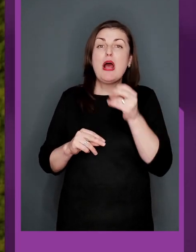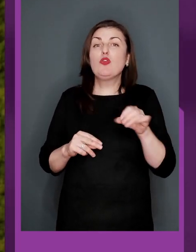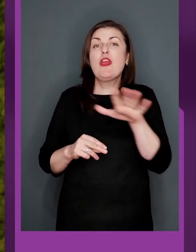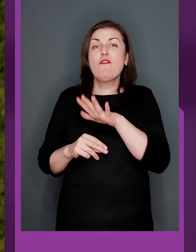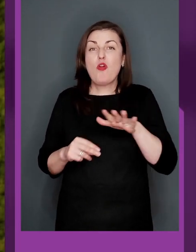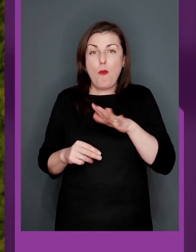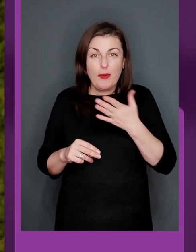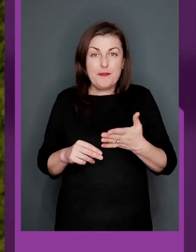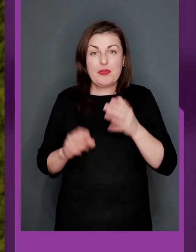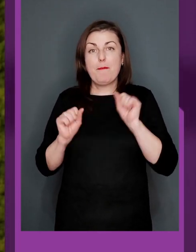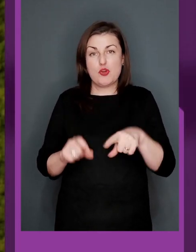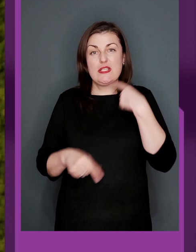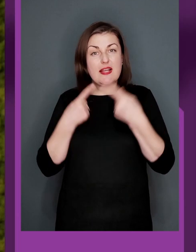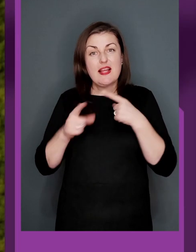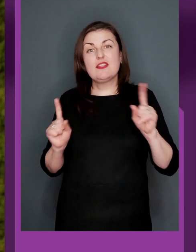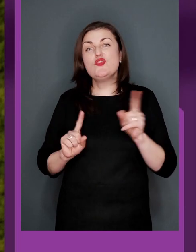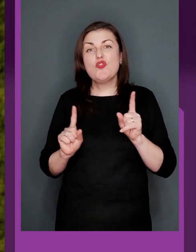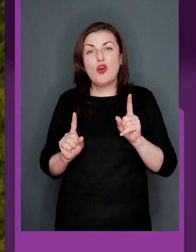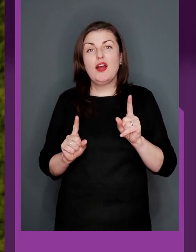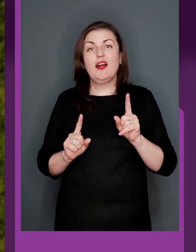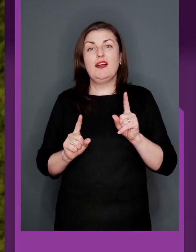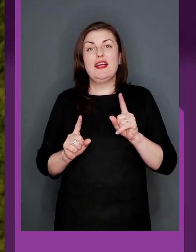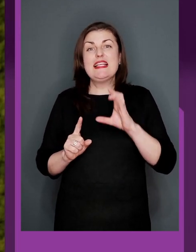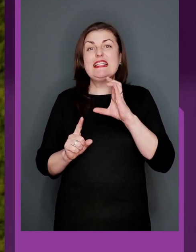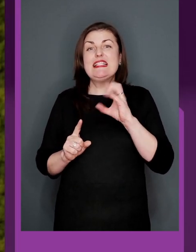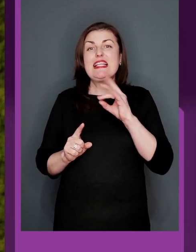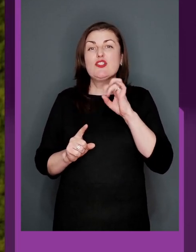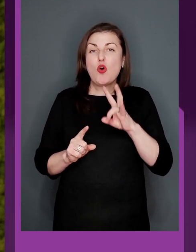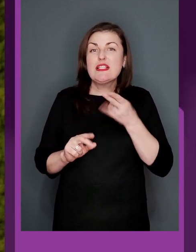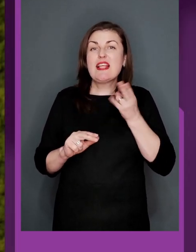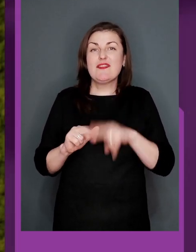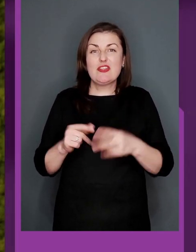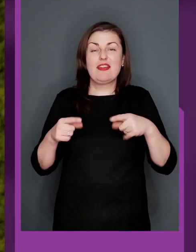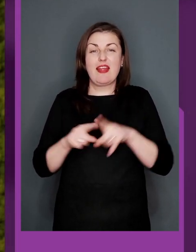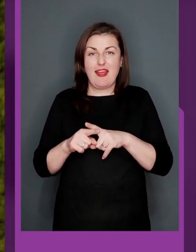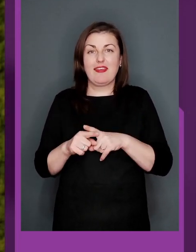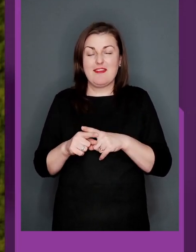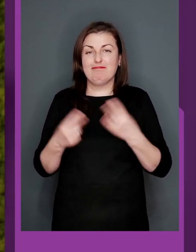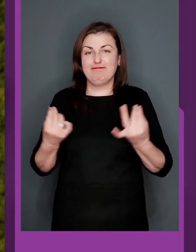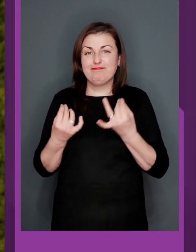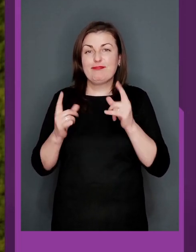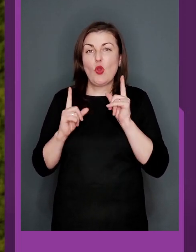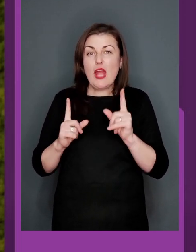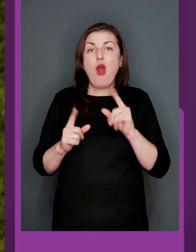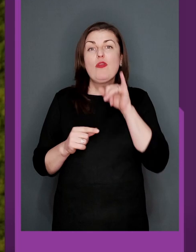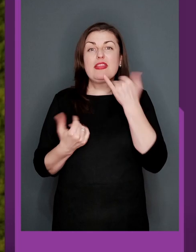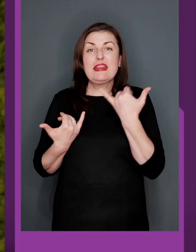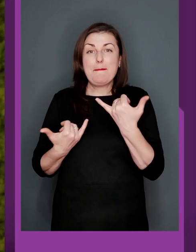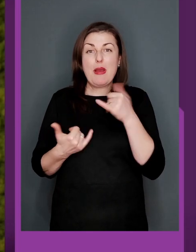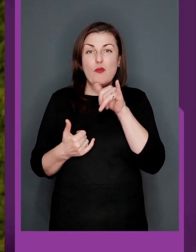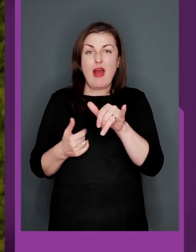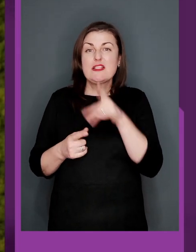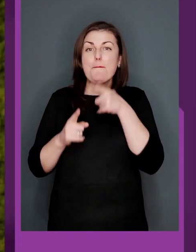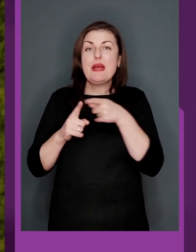Європи, власне, можна сказати, що і сезон завершився на такій мажорній ноті, і тепер у вас